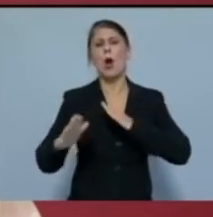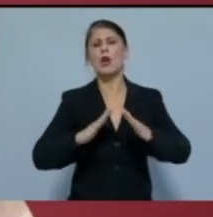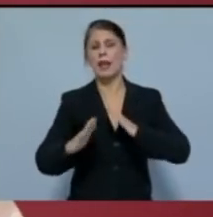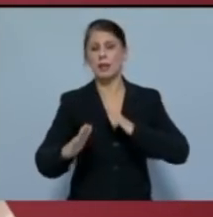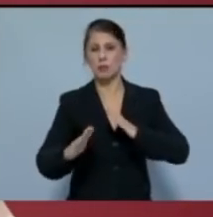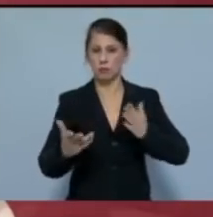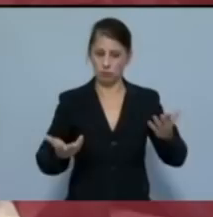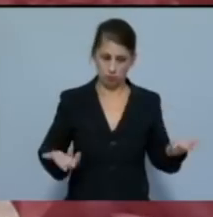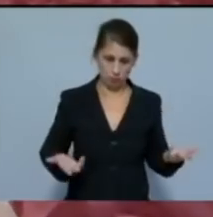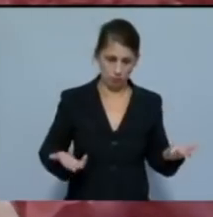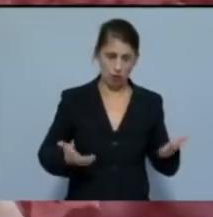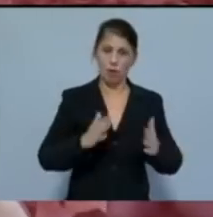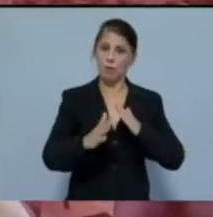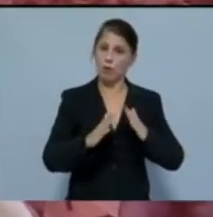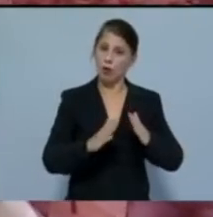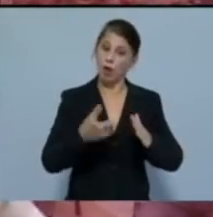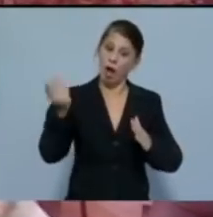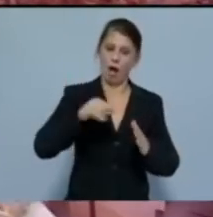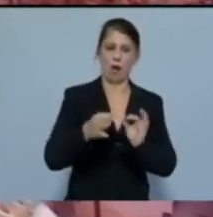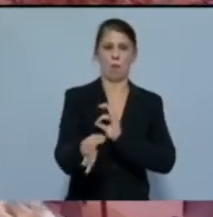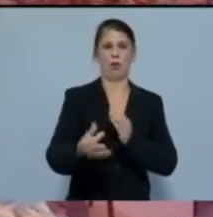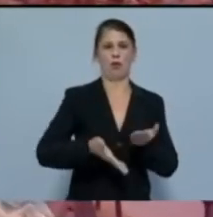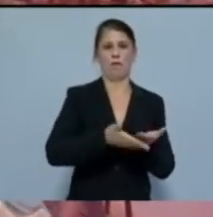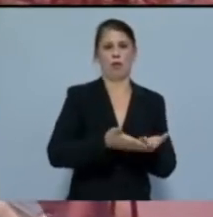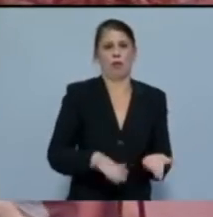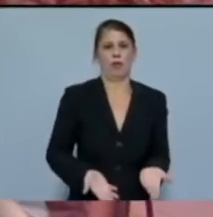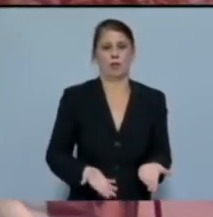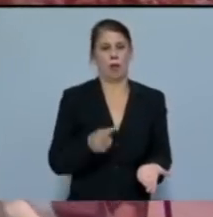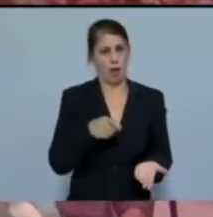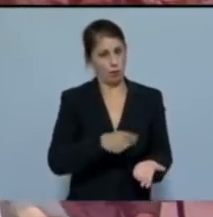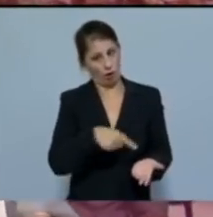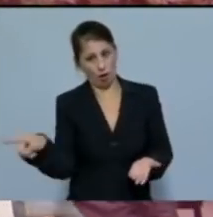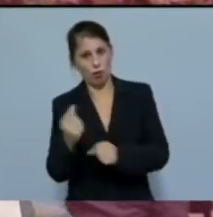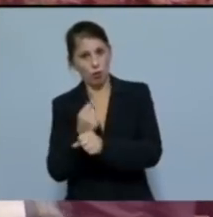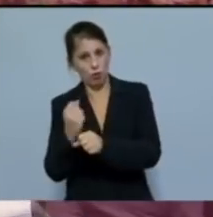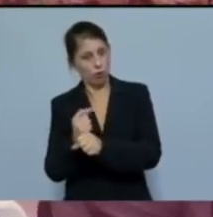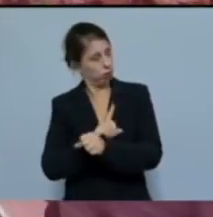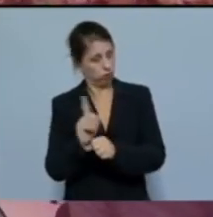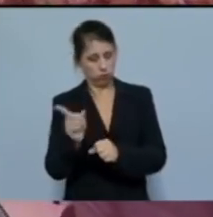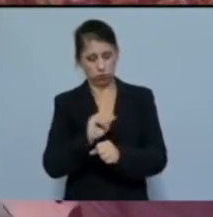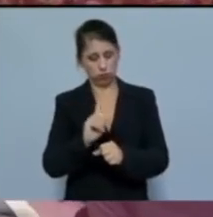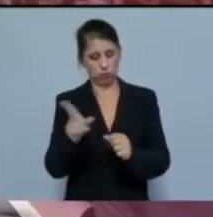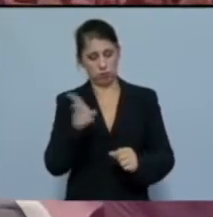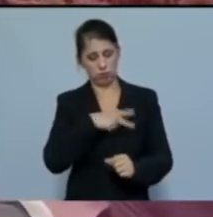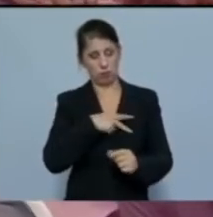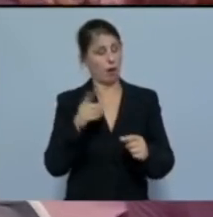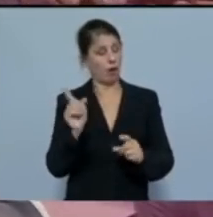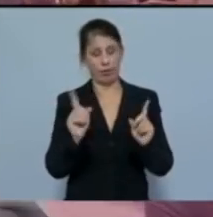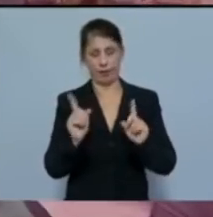βοήθειας για να επιτευχθεί αυτό. Αυτό δείχνουν οι νόμοι με τους οποίους ορθώνονται